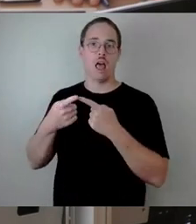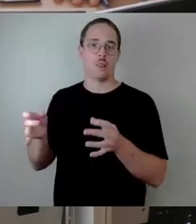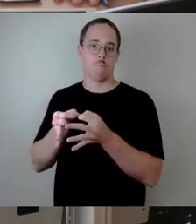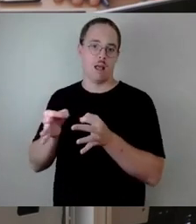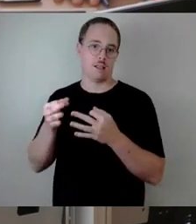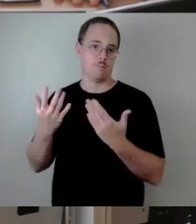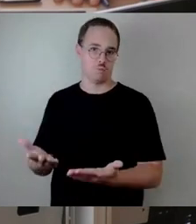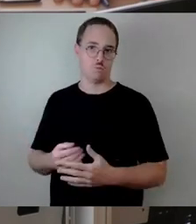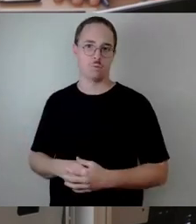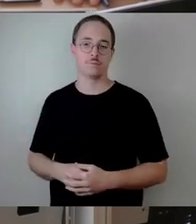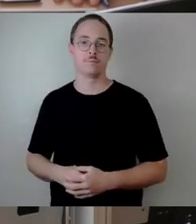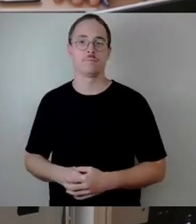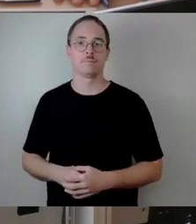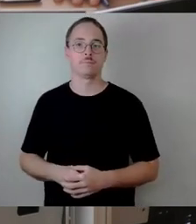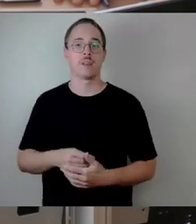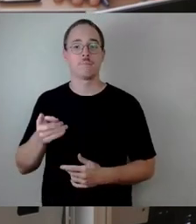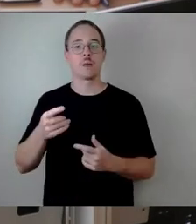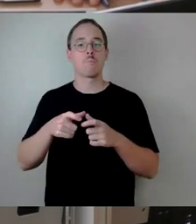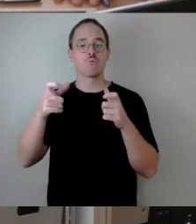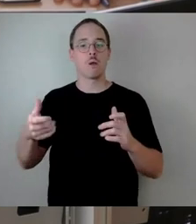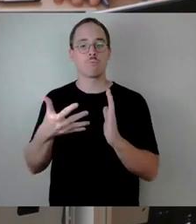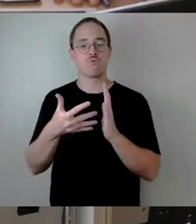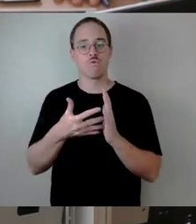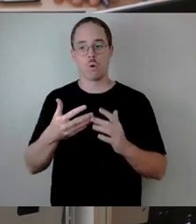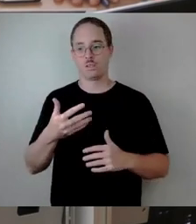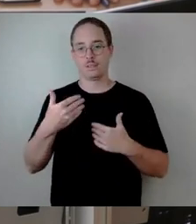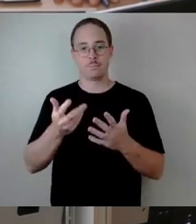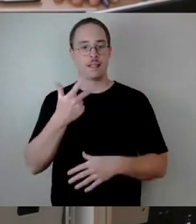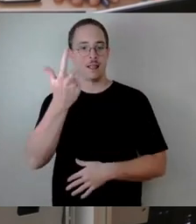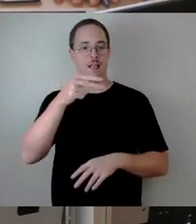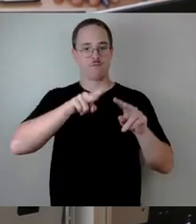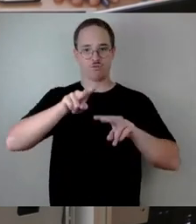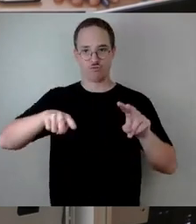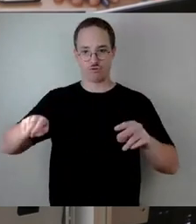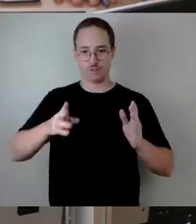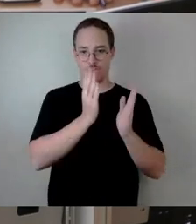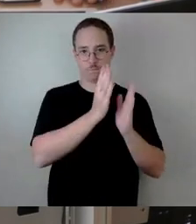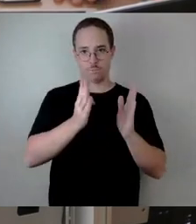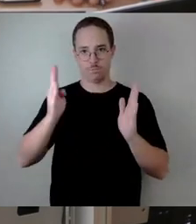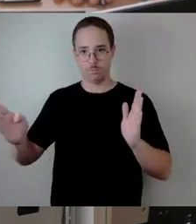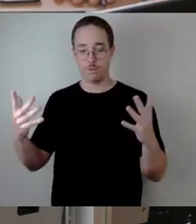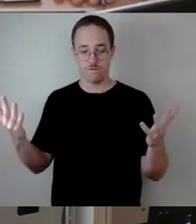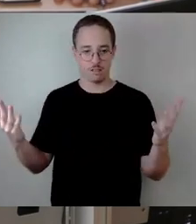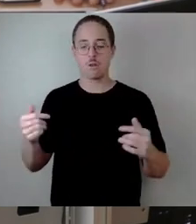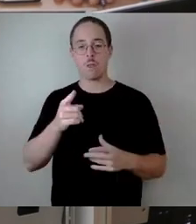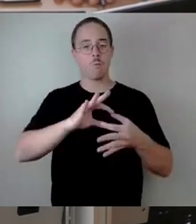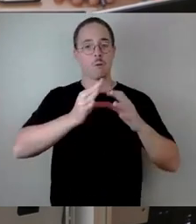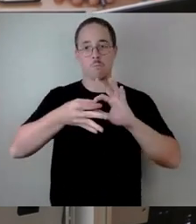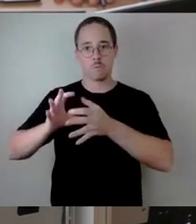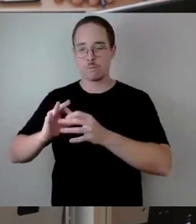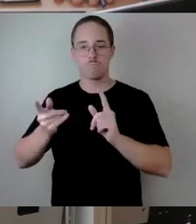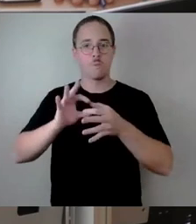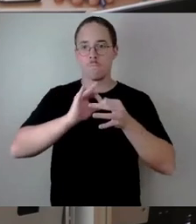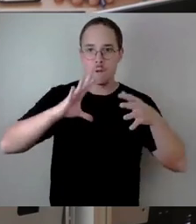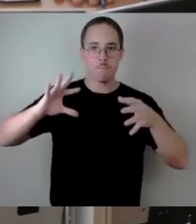in drei Aspekten, die auch völlig unabhängig voneinander bewertet werden. Das ist einmal die Standsicherheit